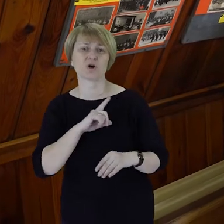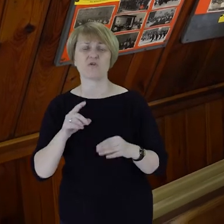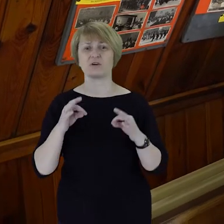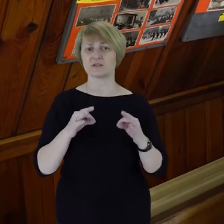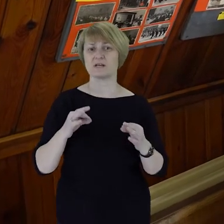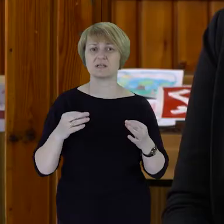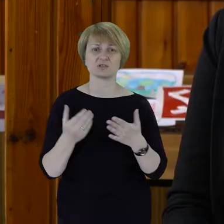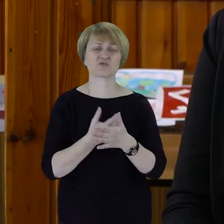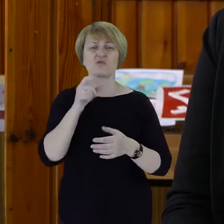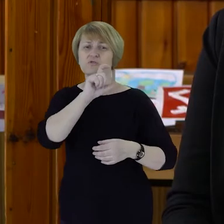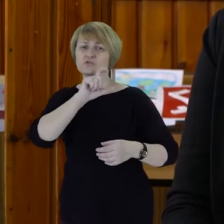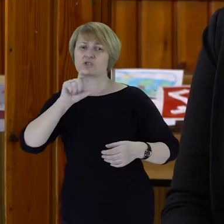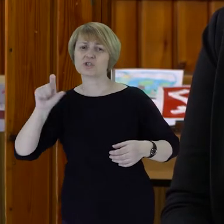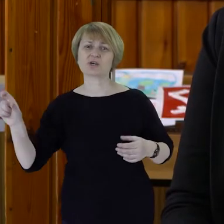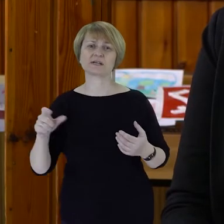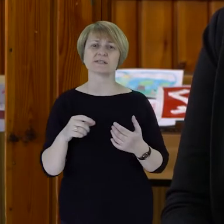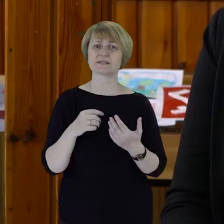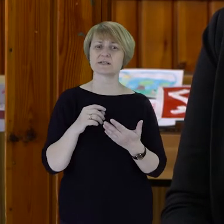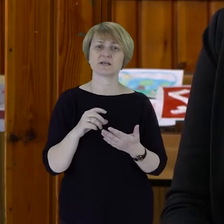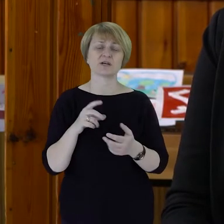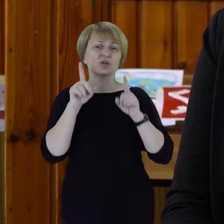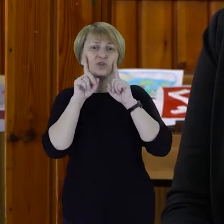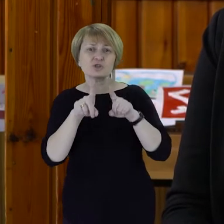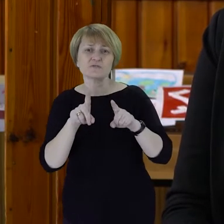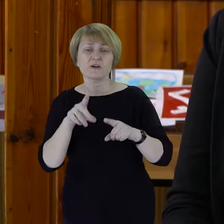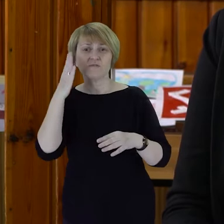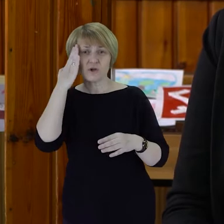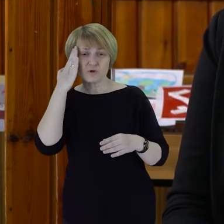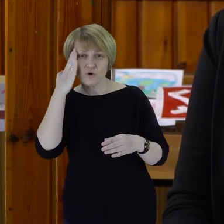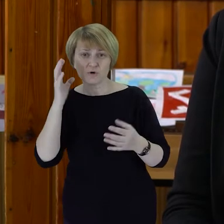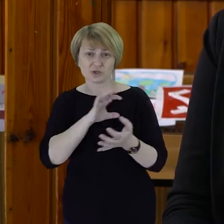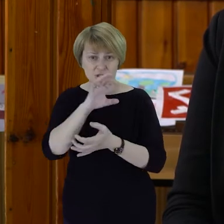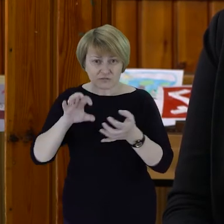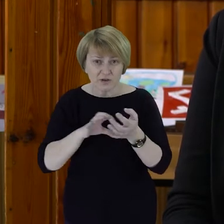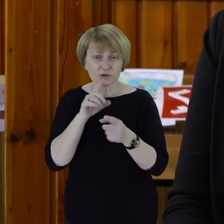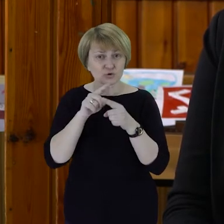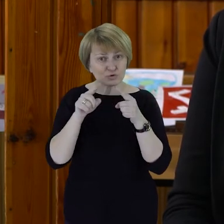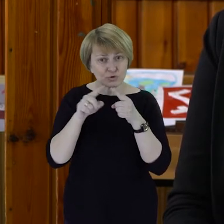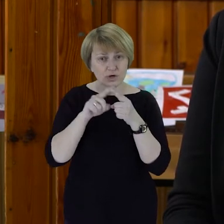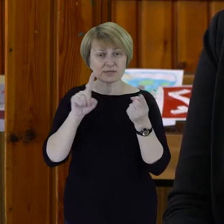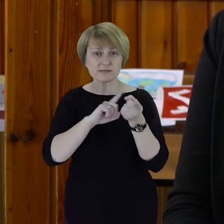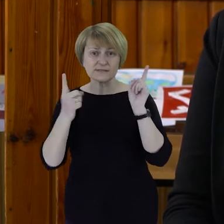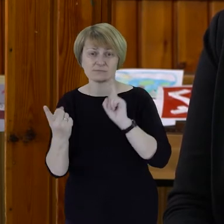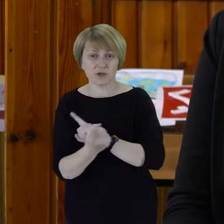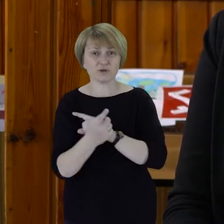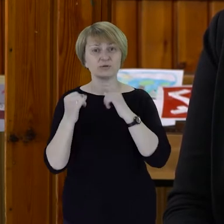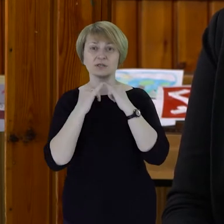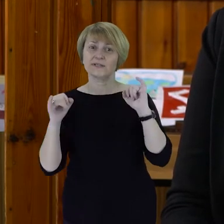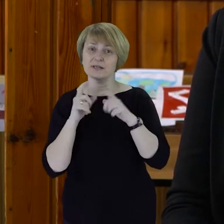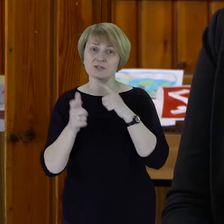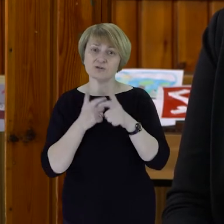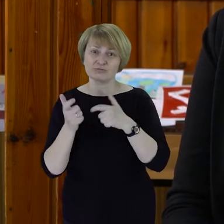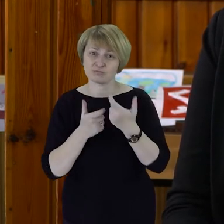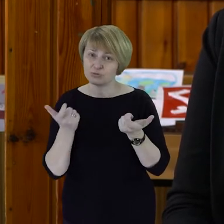na tę współczesną rzeczywistość, bo wiadomo, że świat się troszkę zmienił, że w inny sposób możemy to robić.